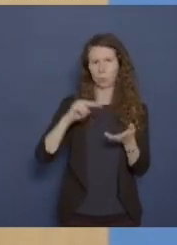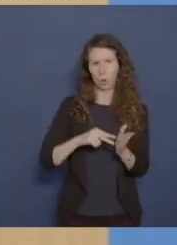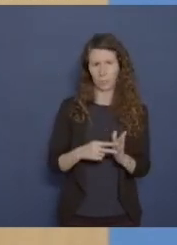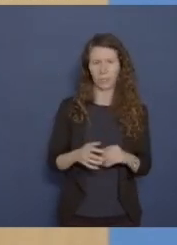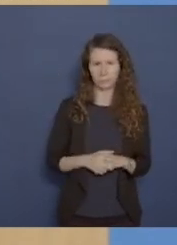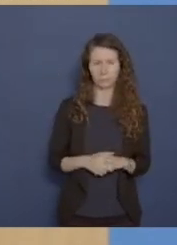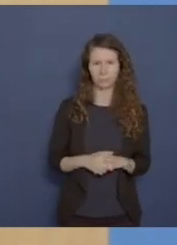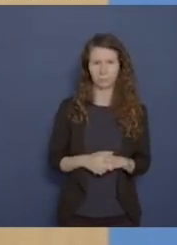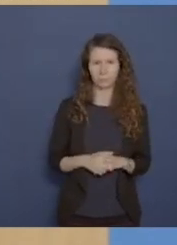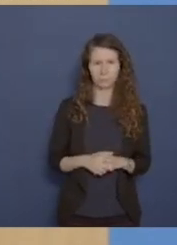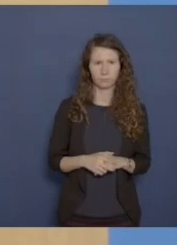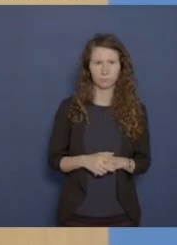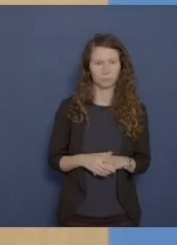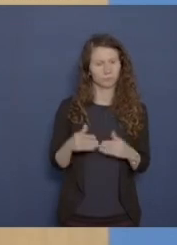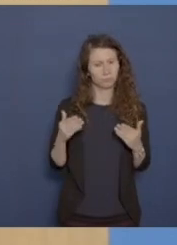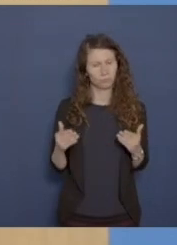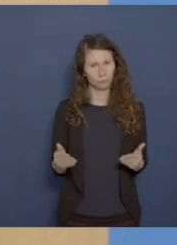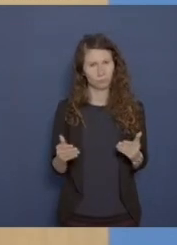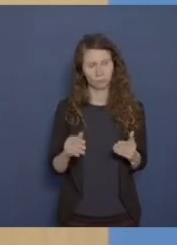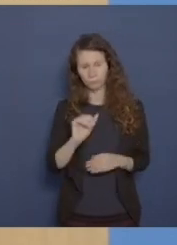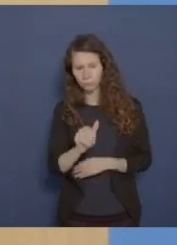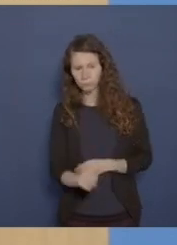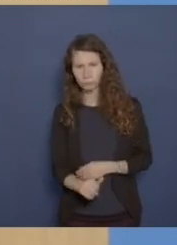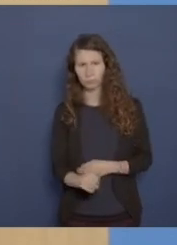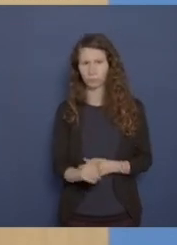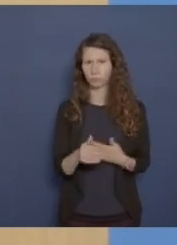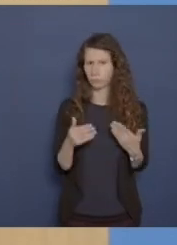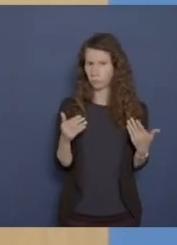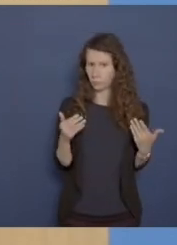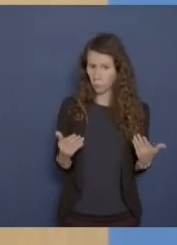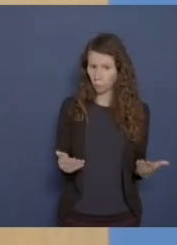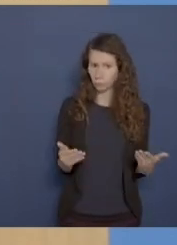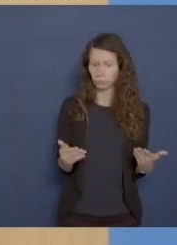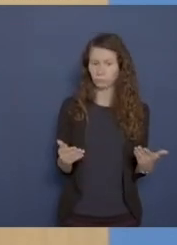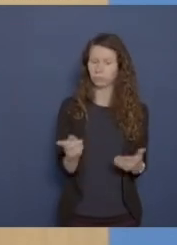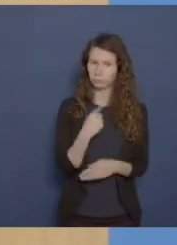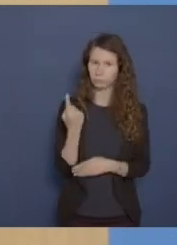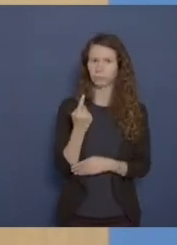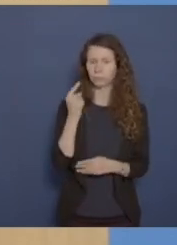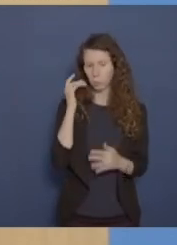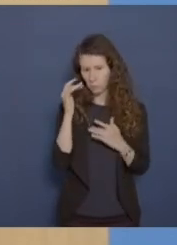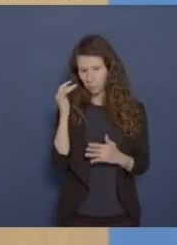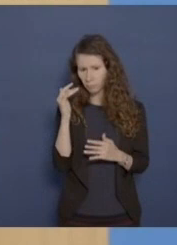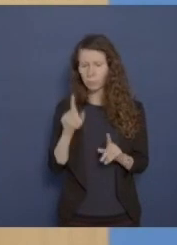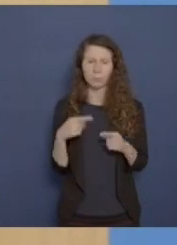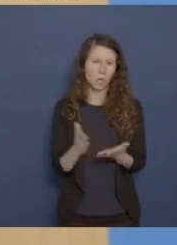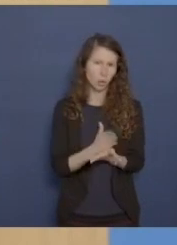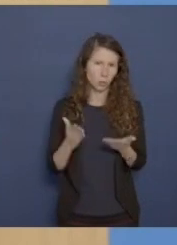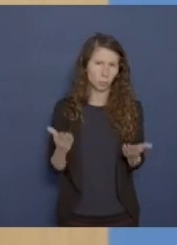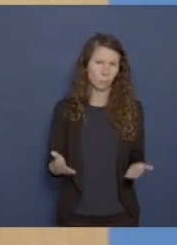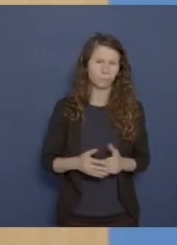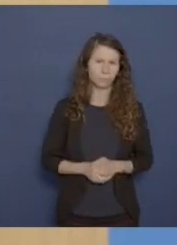und über diese Erwägungen wurde nachgedacht und dann kam es zu diesem Entschluss.